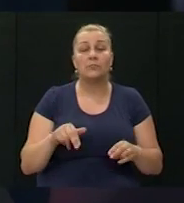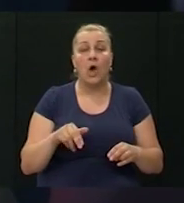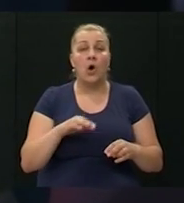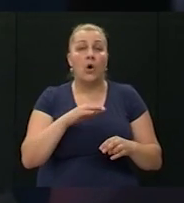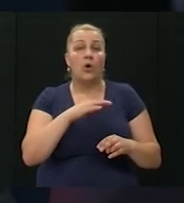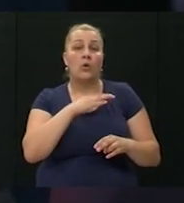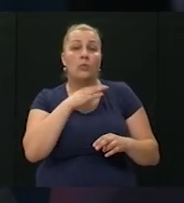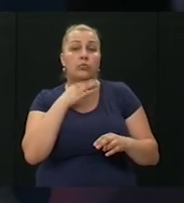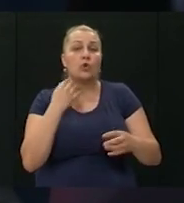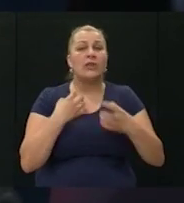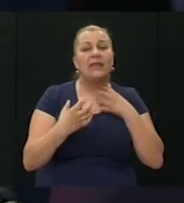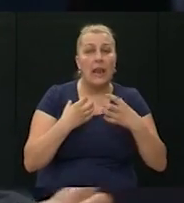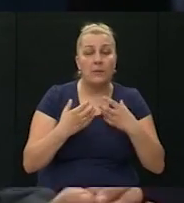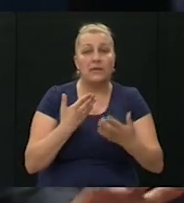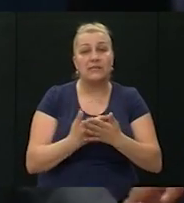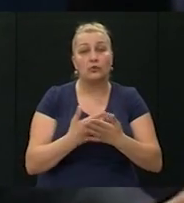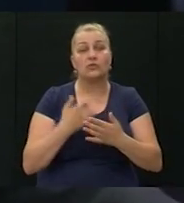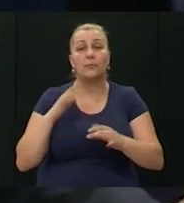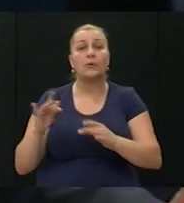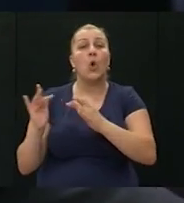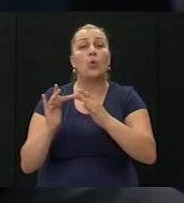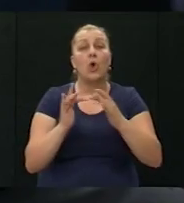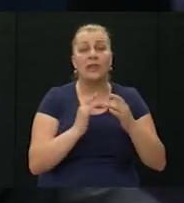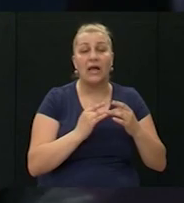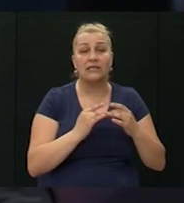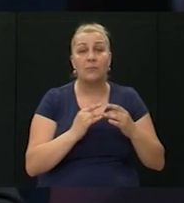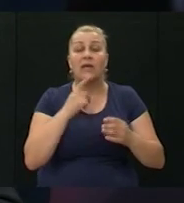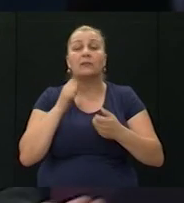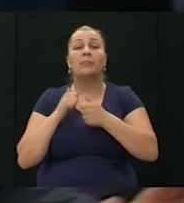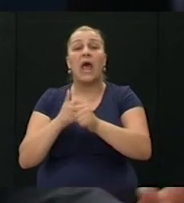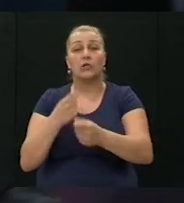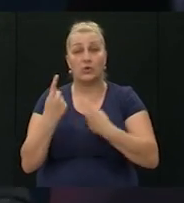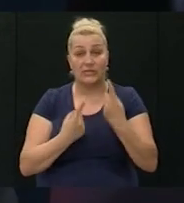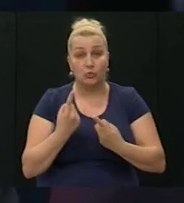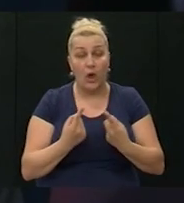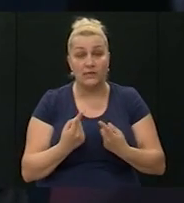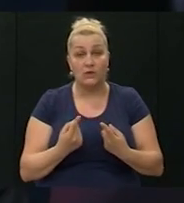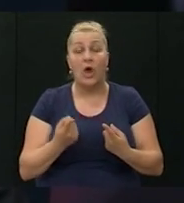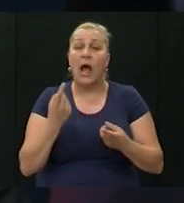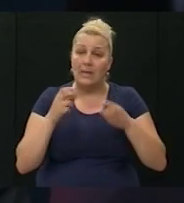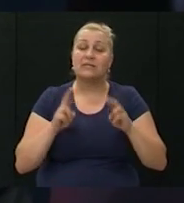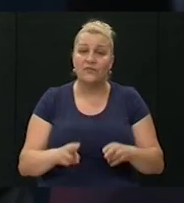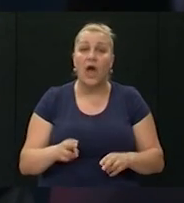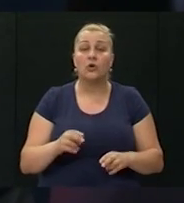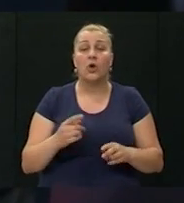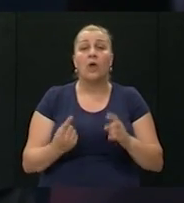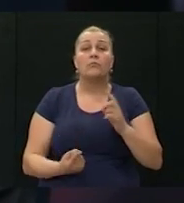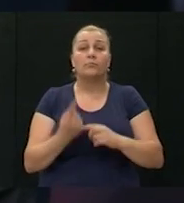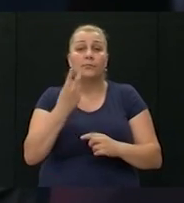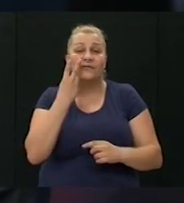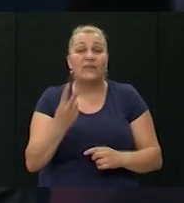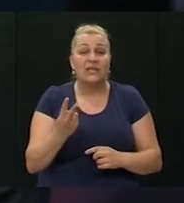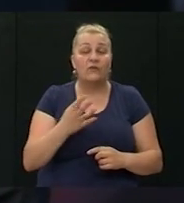toliko izraženu tu dilemu, jer sam bio u kontaktima i pratio situaciju tako, međutim, zaista je postalo vidljivo,